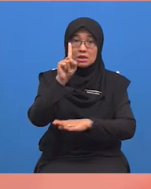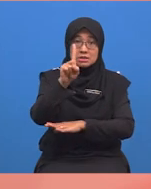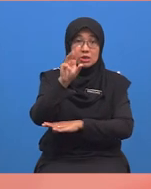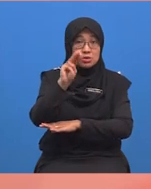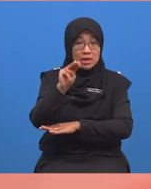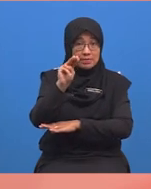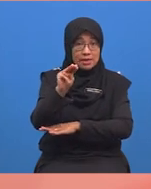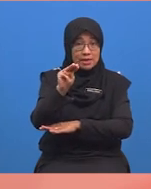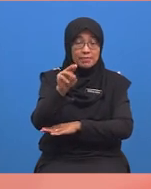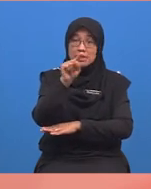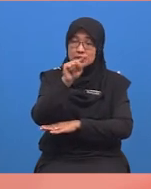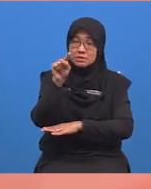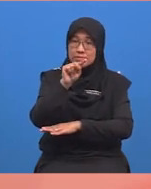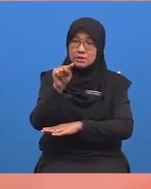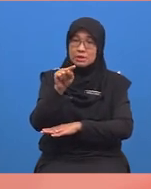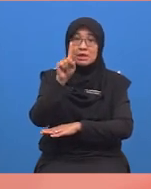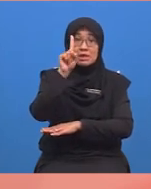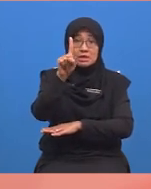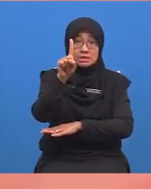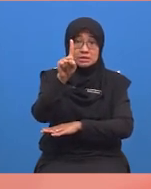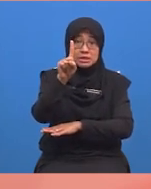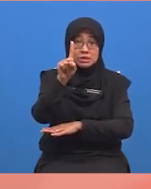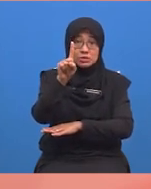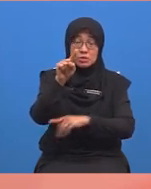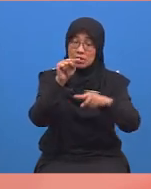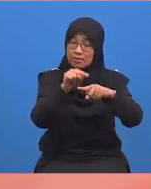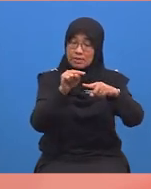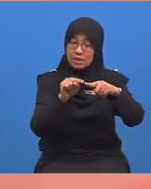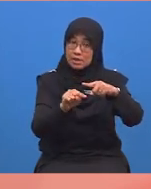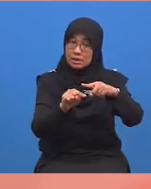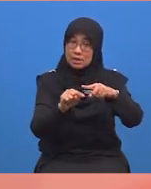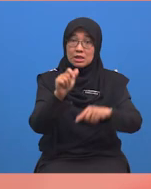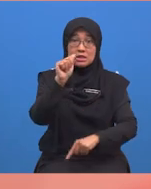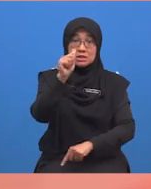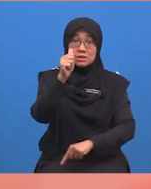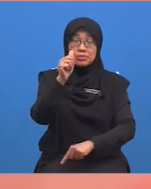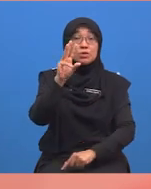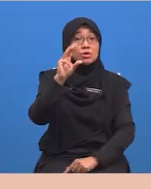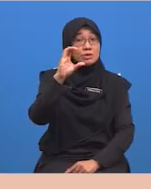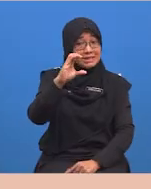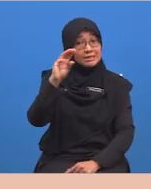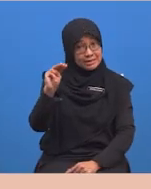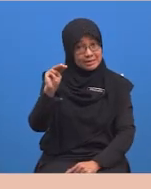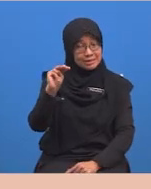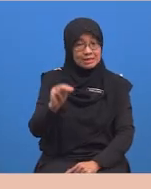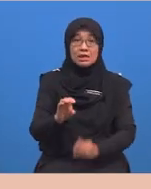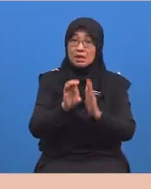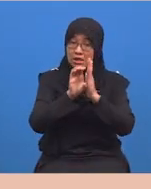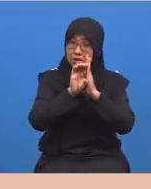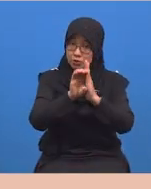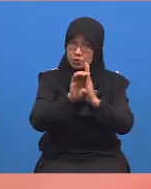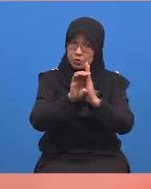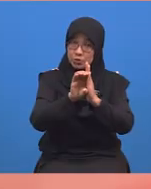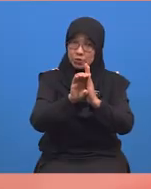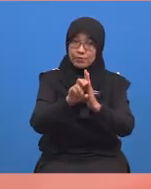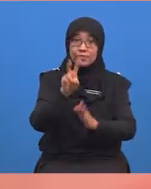milimeter bersamaan satu dibahagi sepuluh sentimeter. Contohnya,